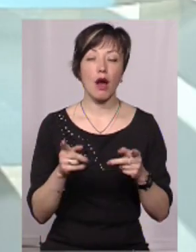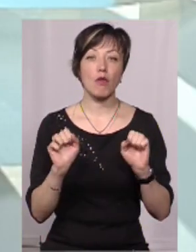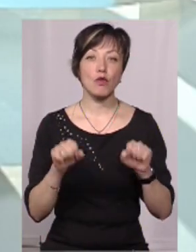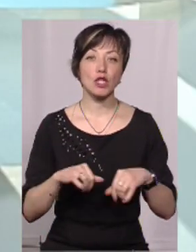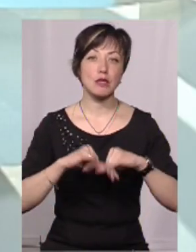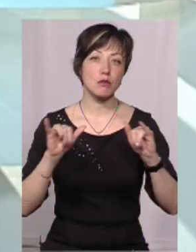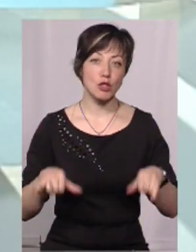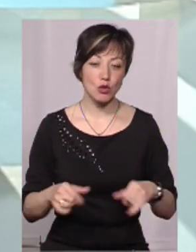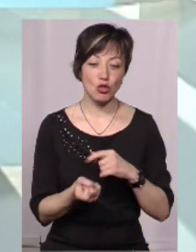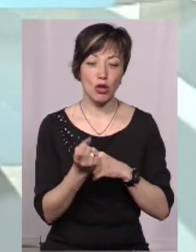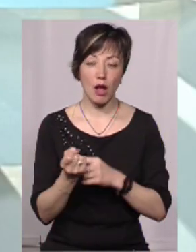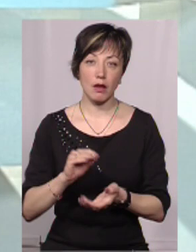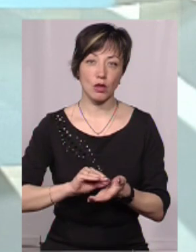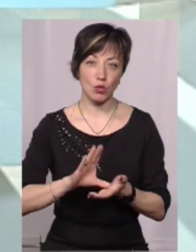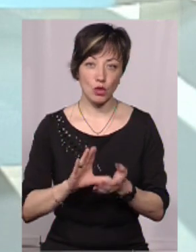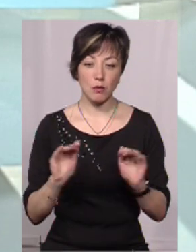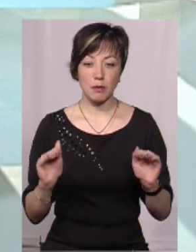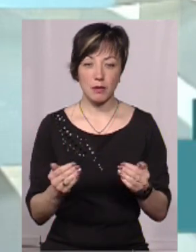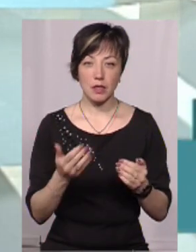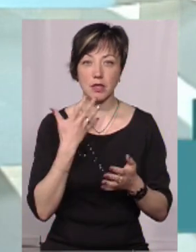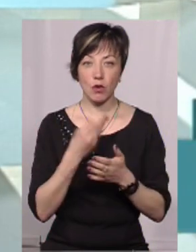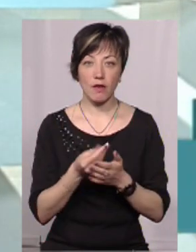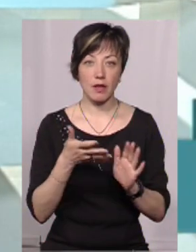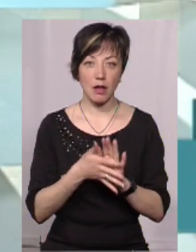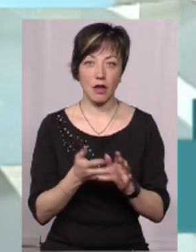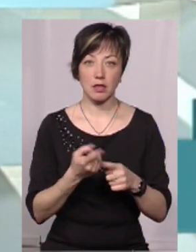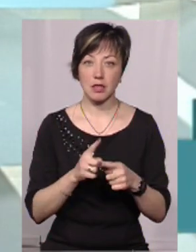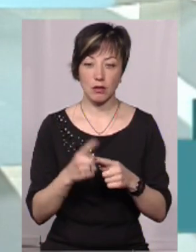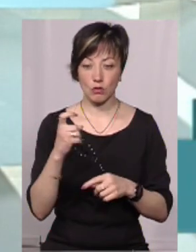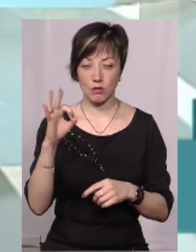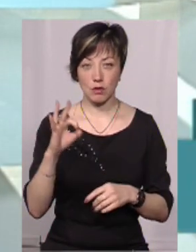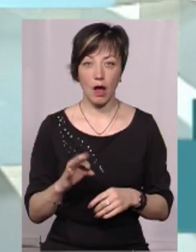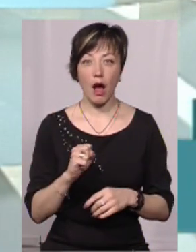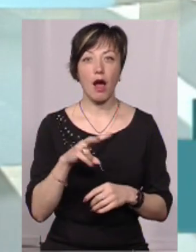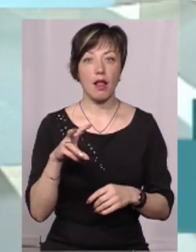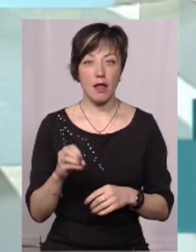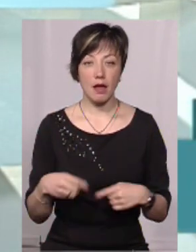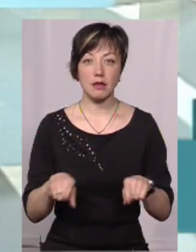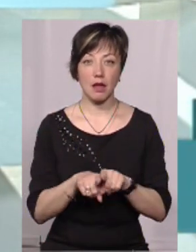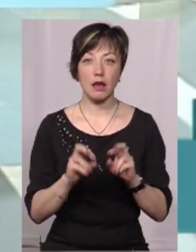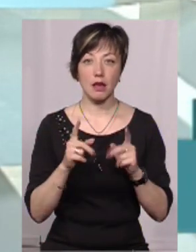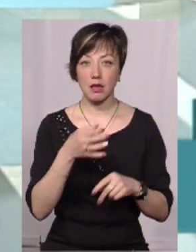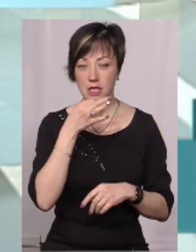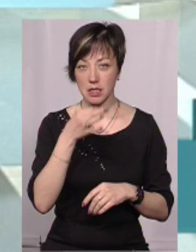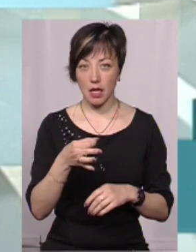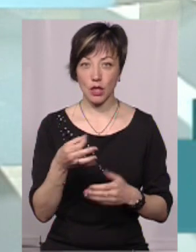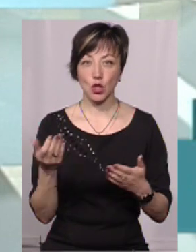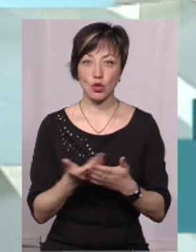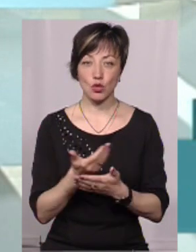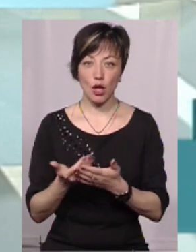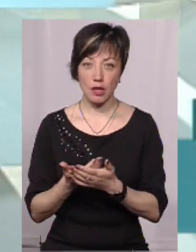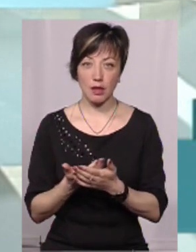чином можна збільшувати джерела надходжені і іммінізувати свої витрати. Це однозначно. Але, звичайно, так як сказали в